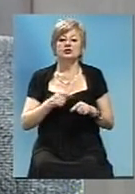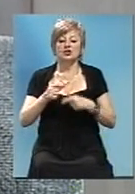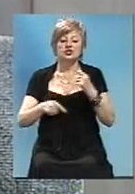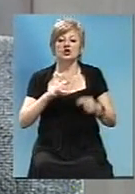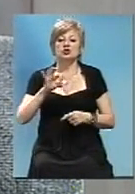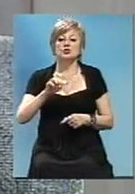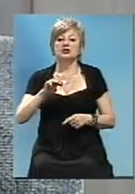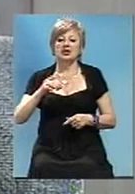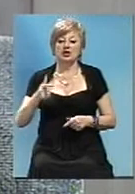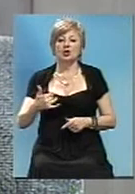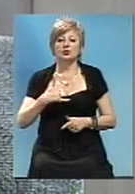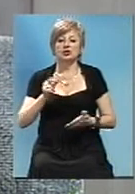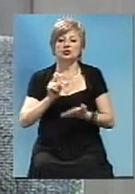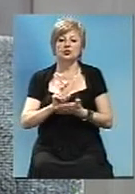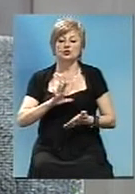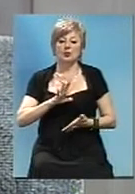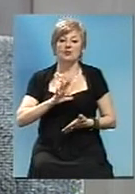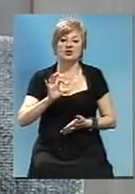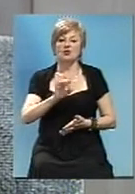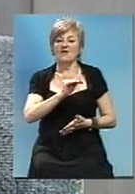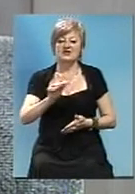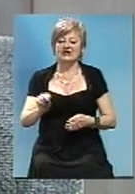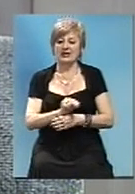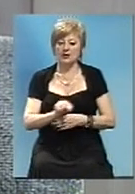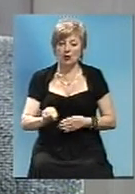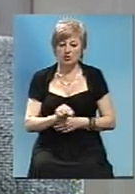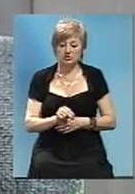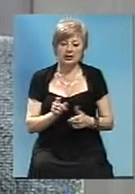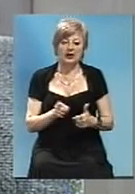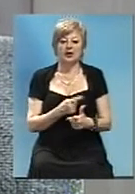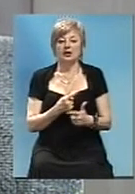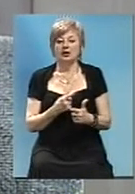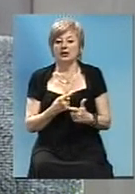ОТГ. У нас має бути либо капітальний ремонт, либо